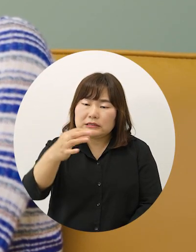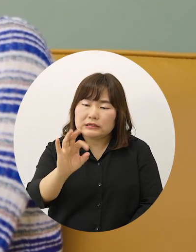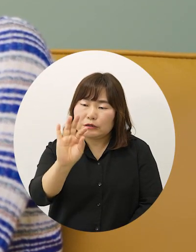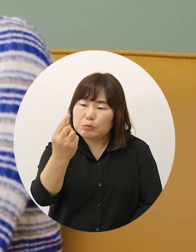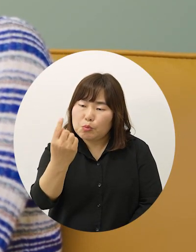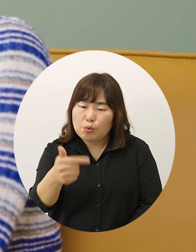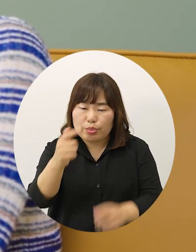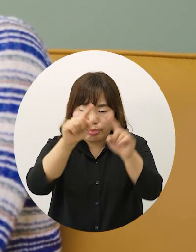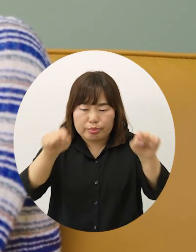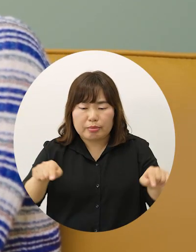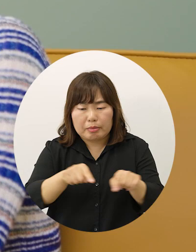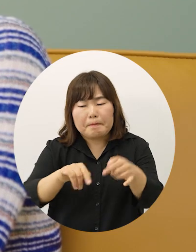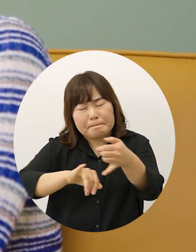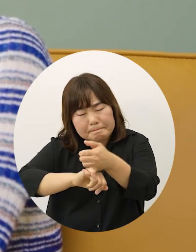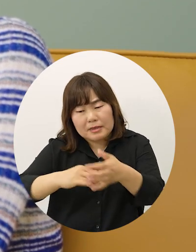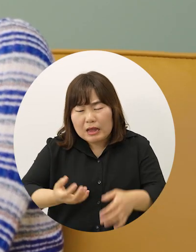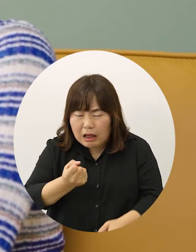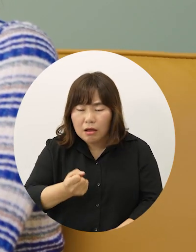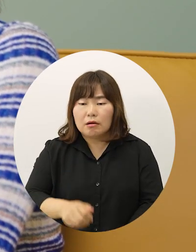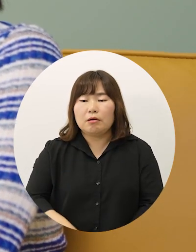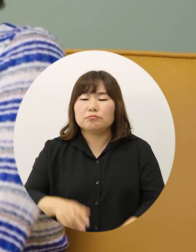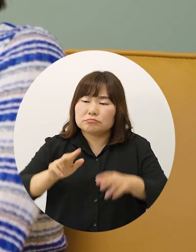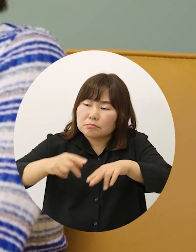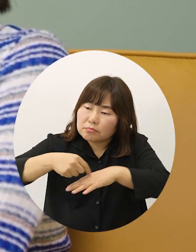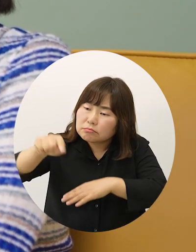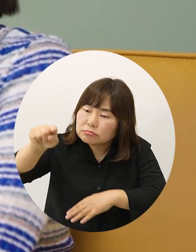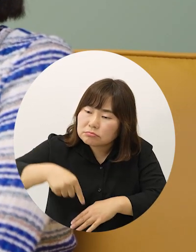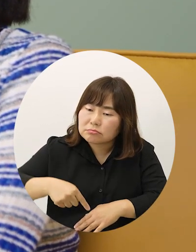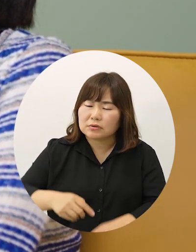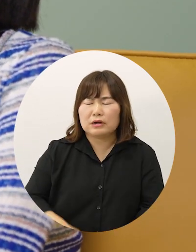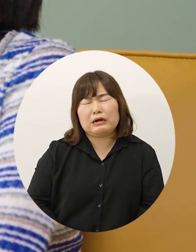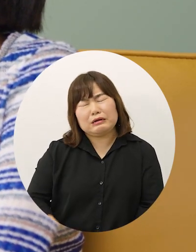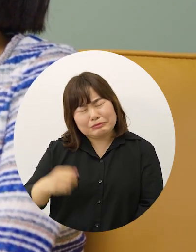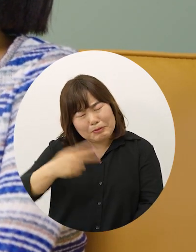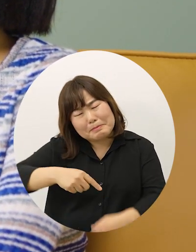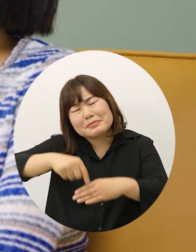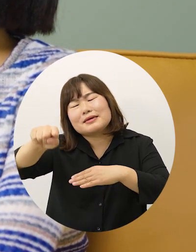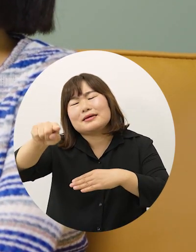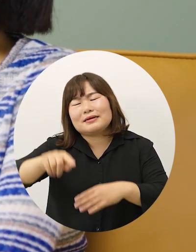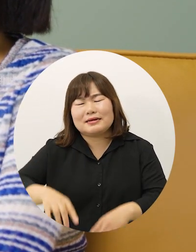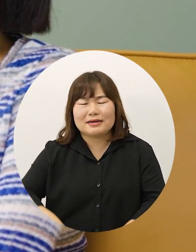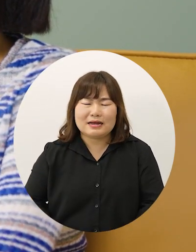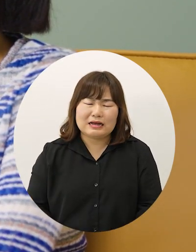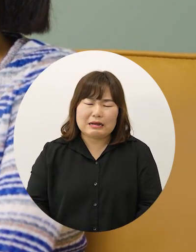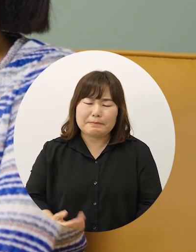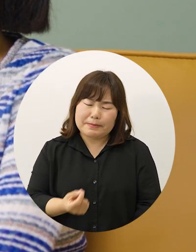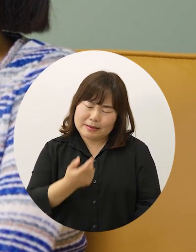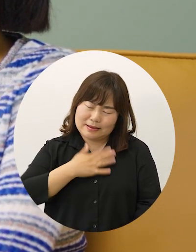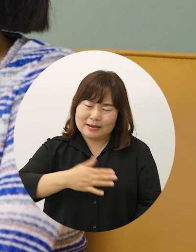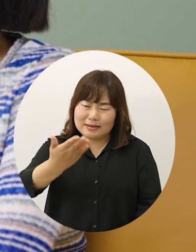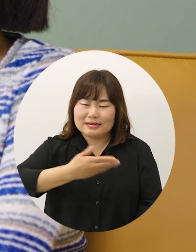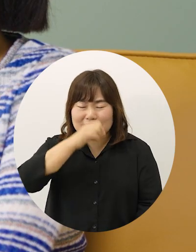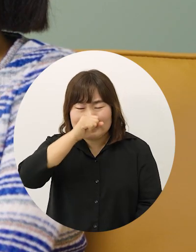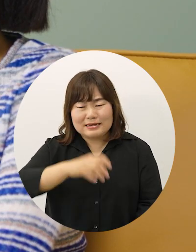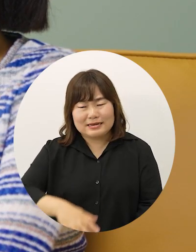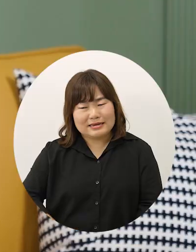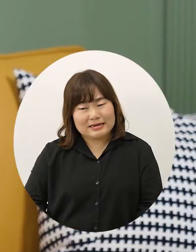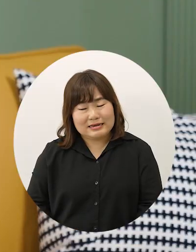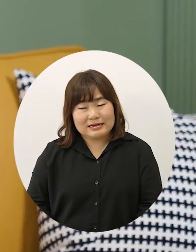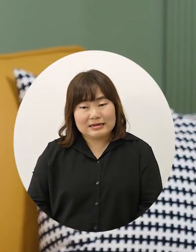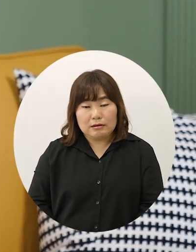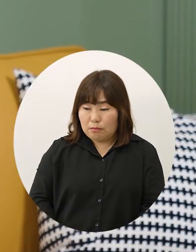주민등록등급원 지참? 아우 나 지금 방금 나갔다 돌아왔는데 또 나가야 되겠네? 아우 진작 좀 얘기 좀 하지